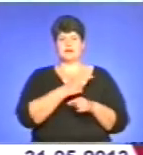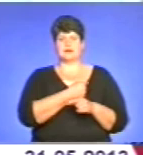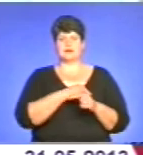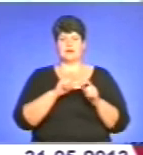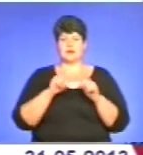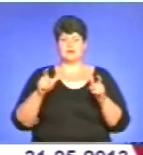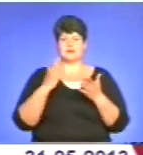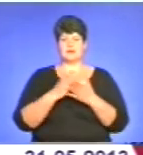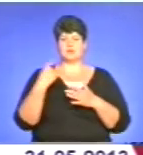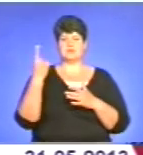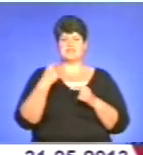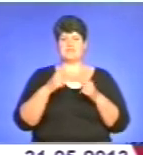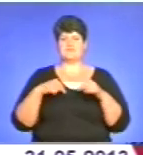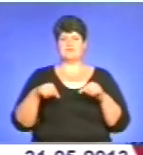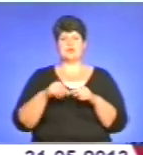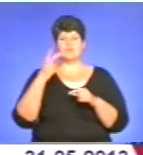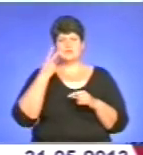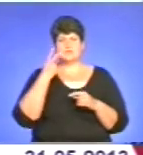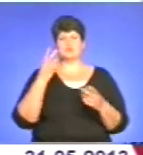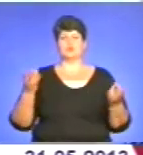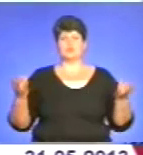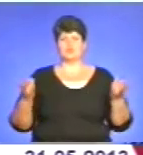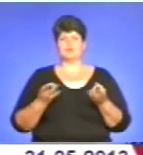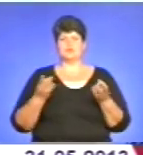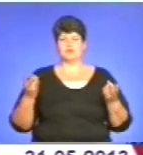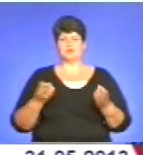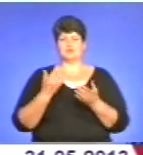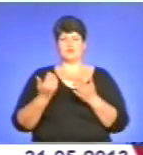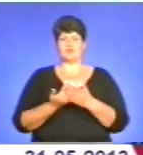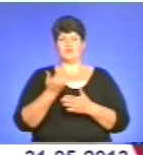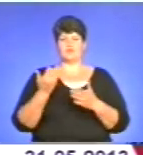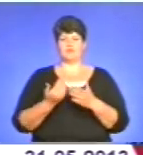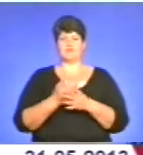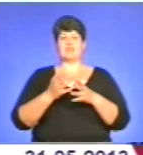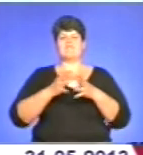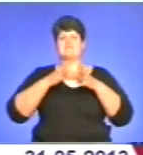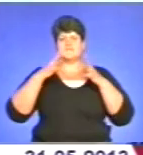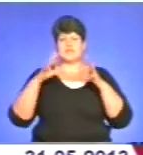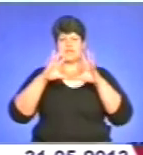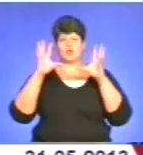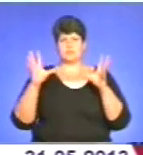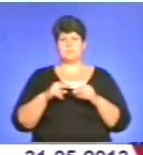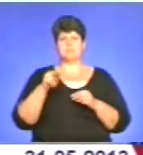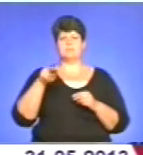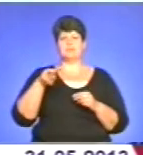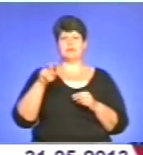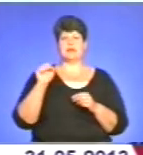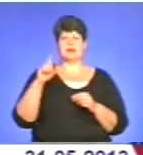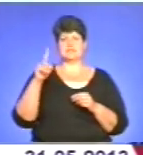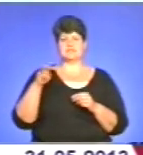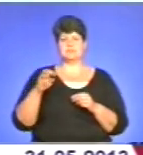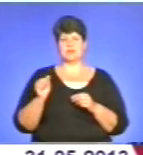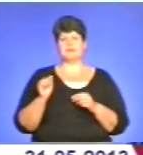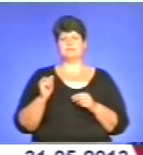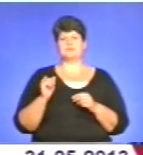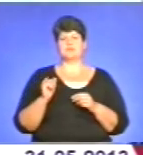обласне відділення, вона постійно потребує оновлення великих об'ємів, як плазми, так і формених елементів,